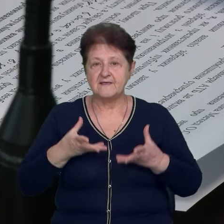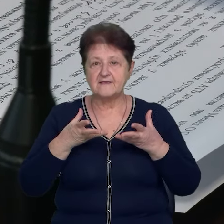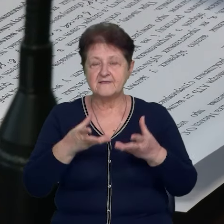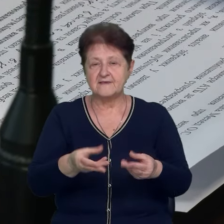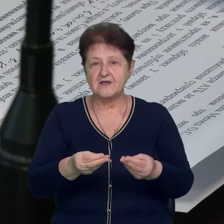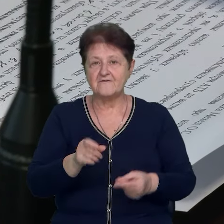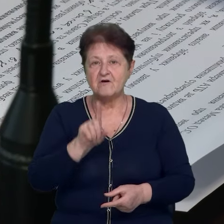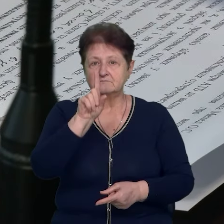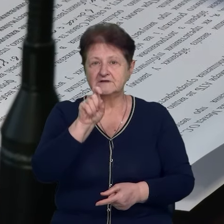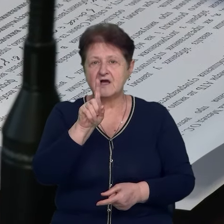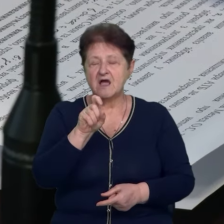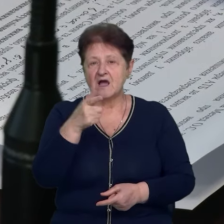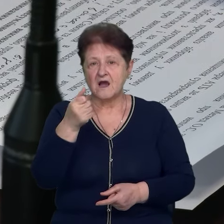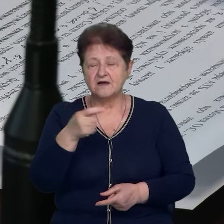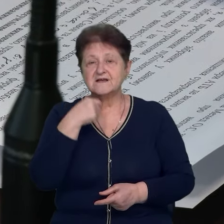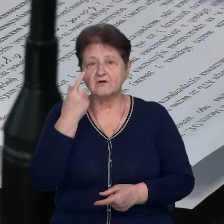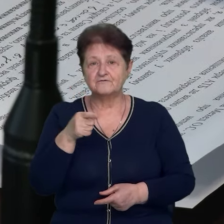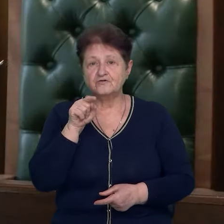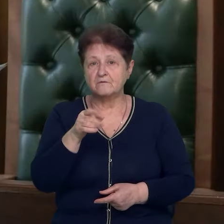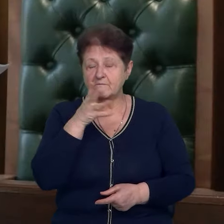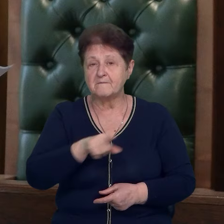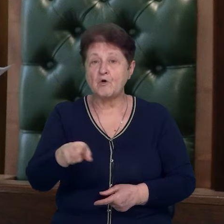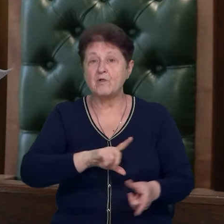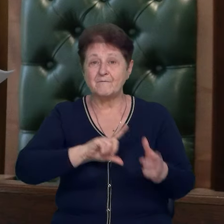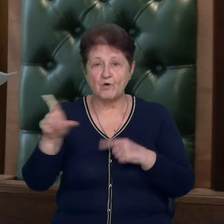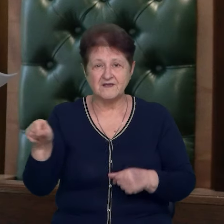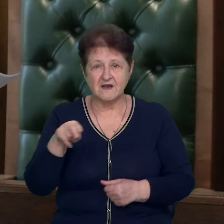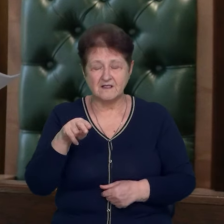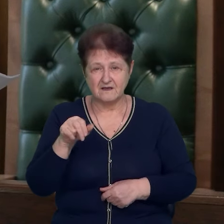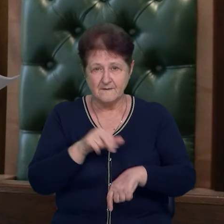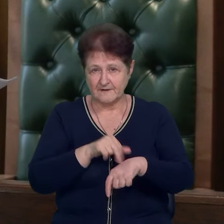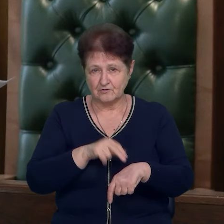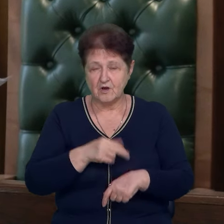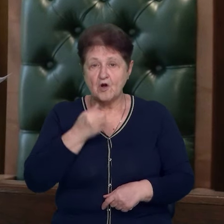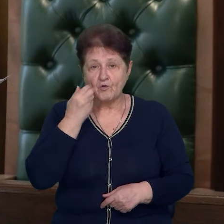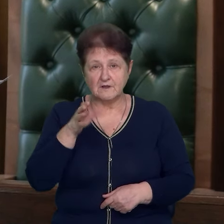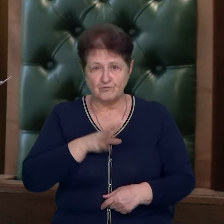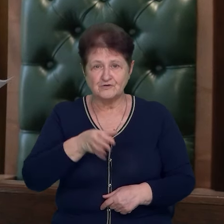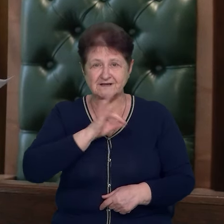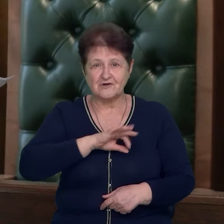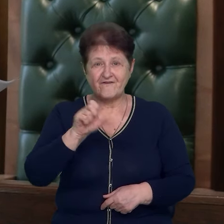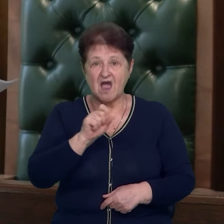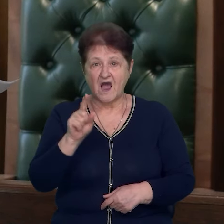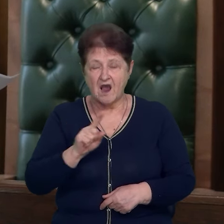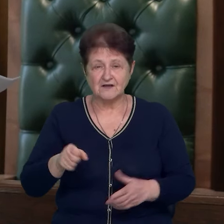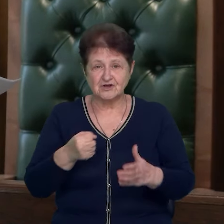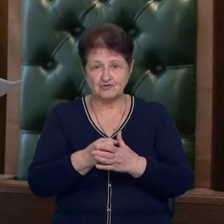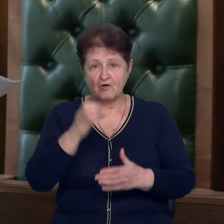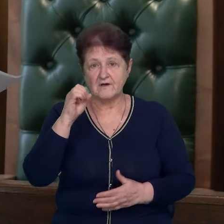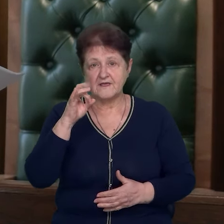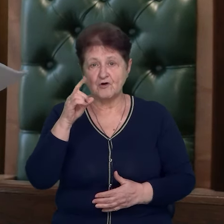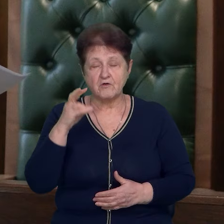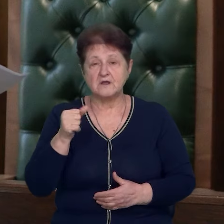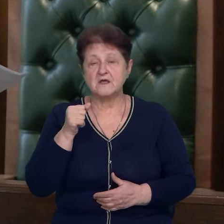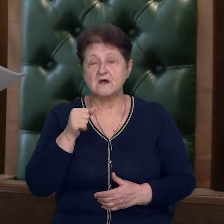сльозогінного газу в момент, коли патрульні поїхали. «Після того, як було застосовано до Єрохіна газ, вони не могли покинути місце, сіли